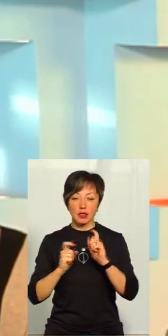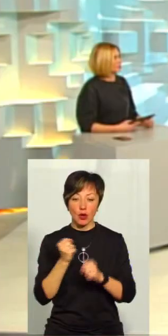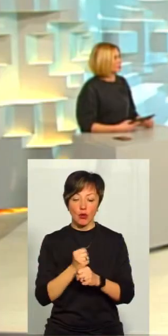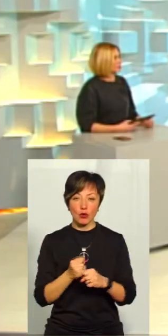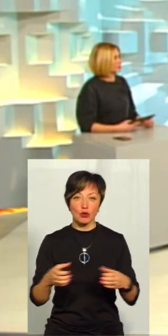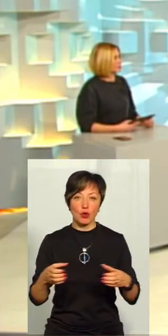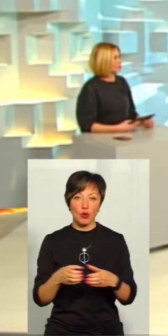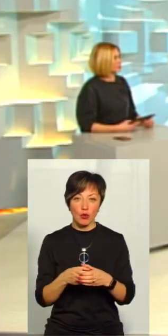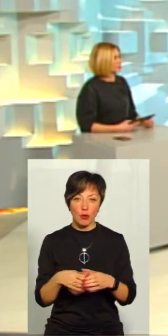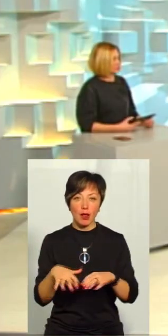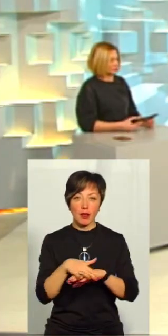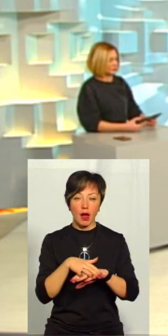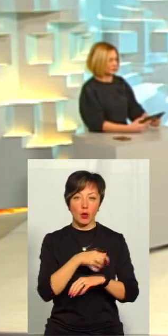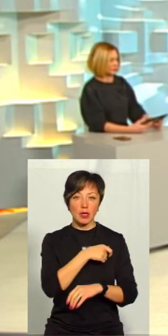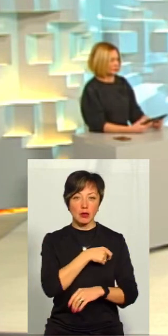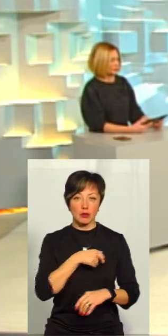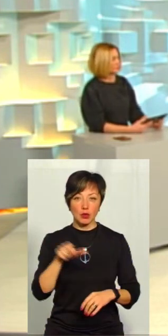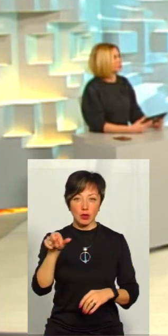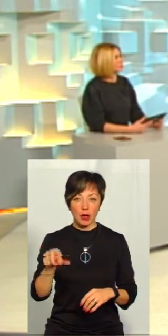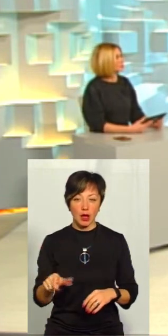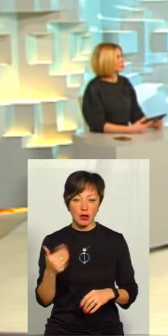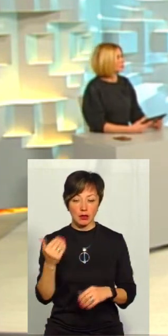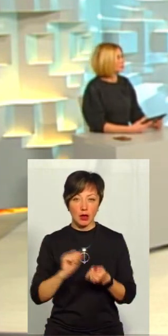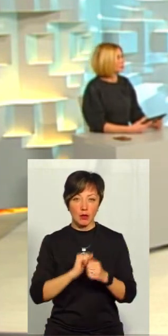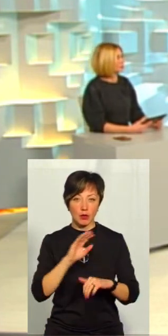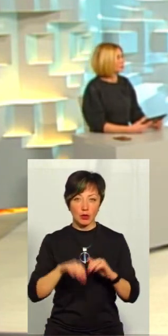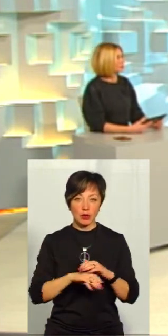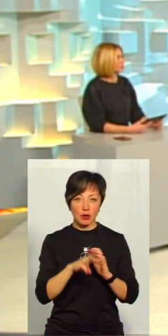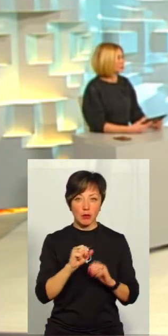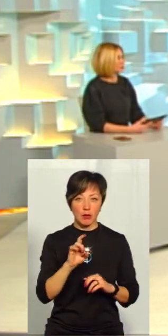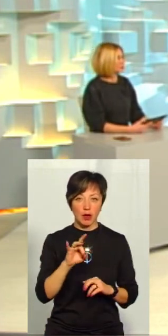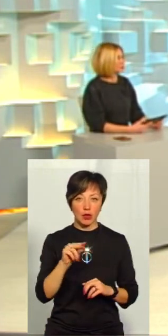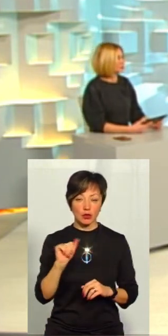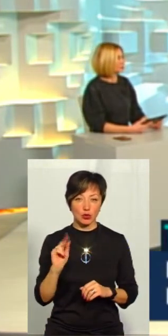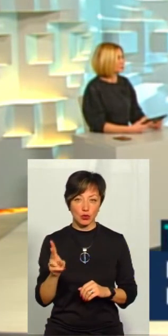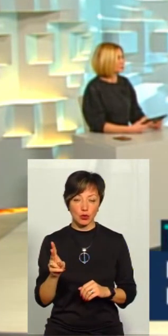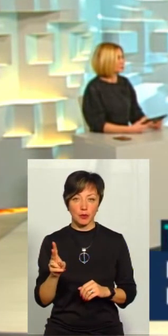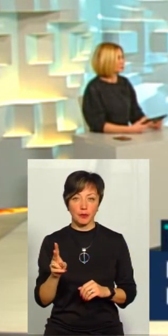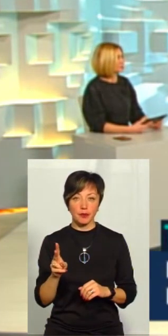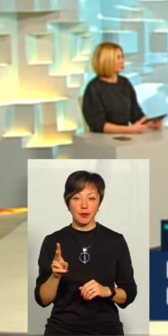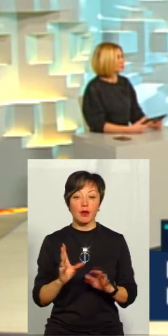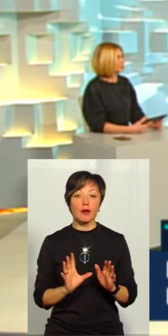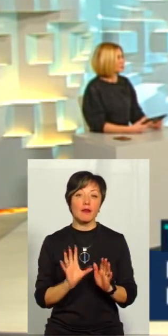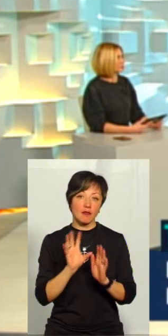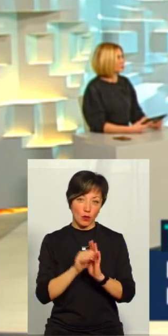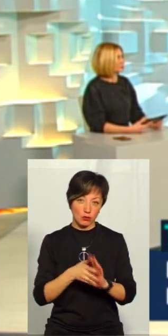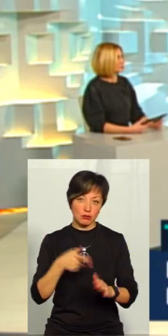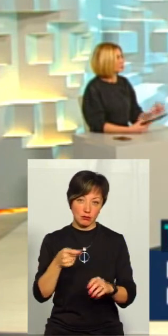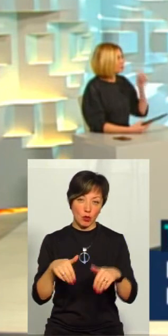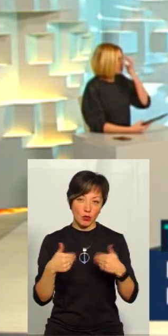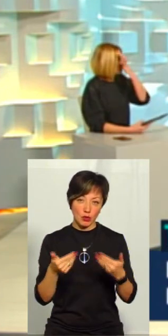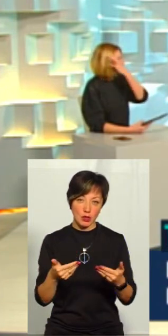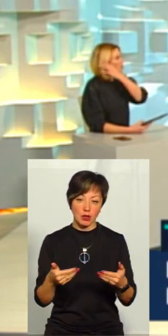робочої групи народний депутат від Каменець-Подільського Марчук Ігор Петрович вносив таку пропозицію